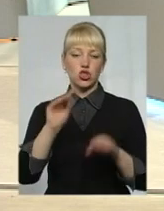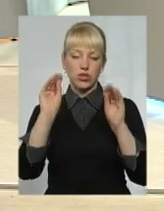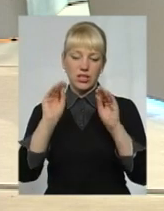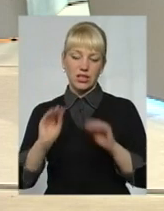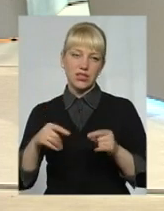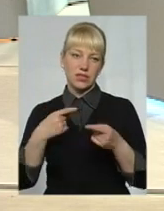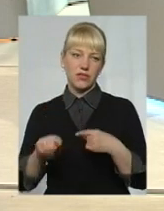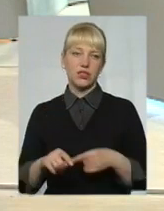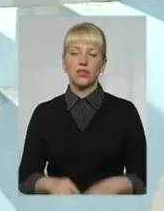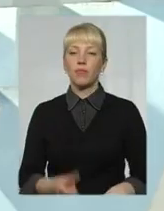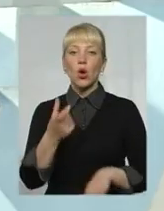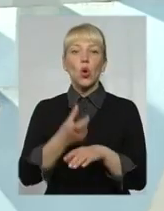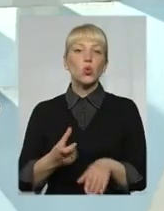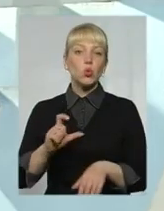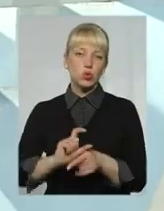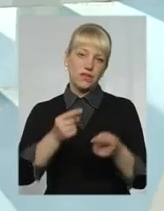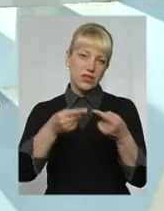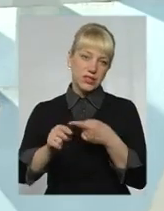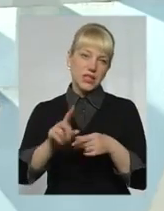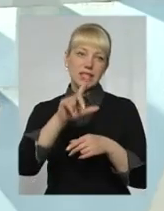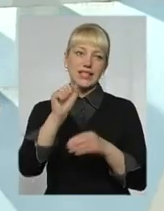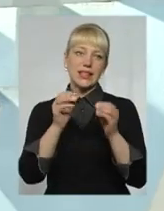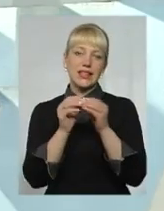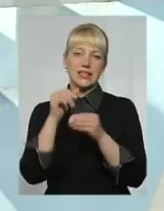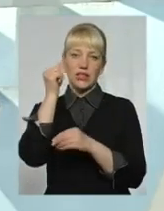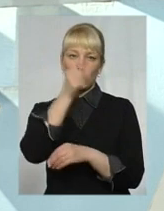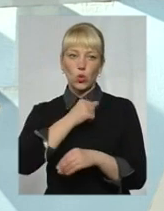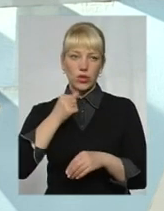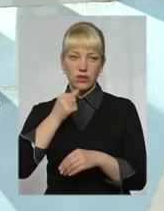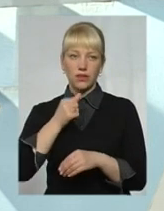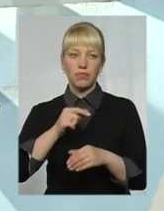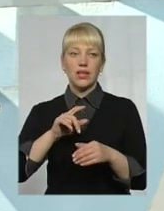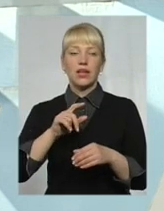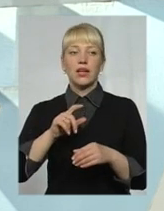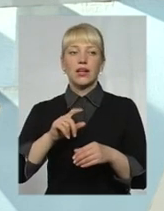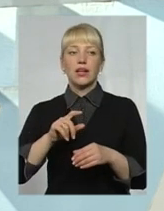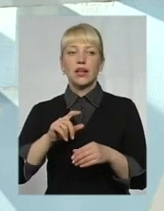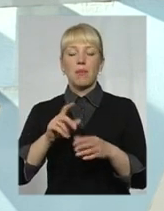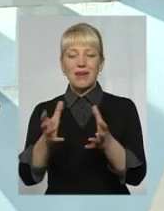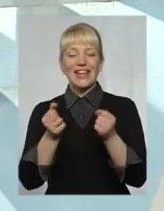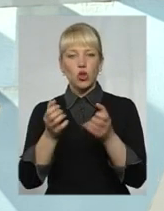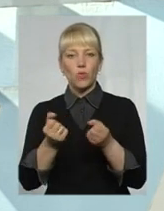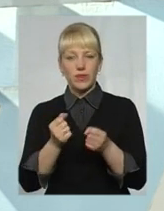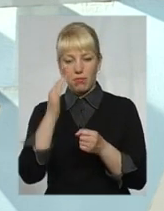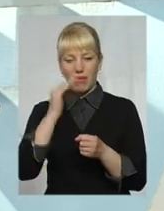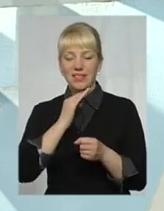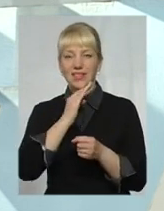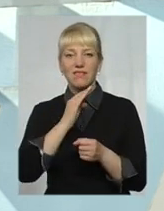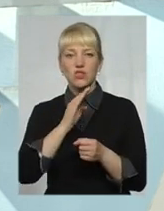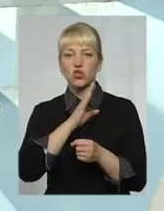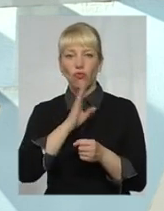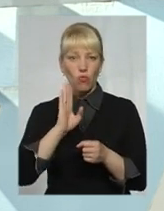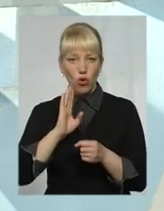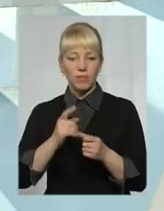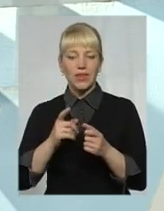відрізняє? Дуже відрізняється. Я можу сказати, за 10 років Інституту прийомного батьківства, я маю це на увазі, прийомних сімей будинків